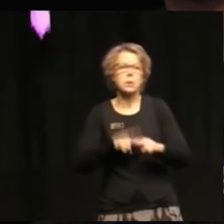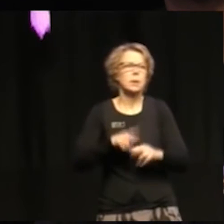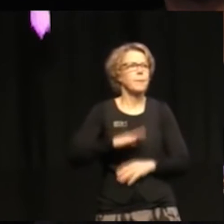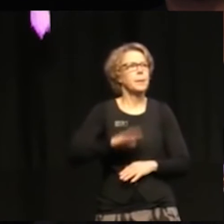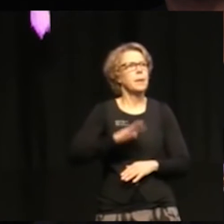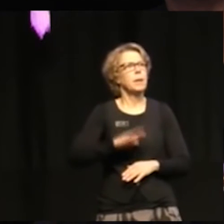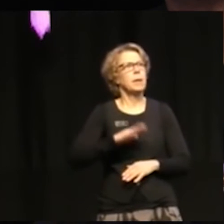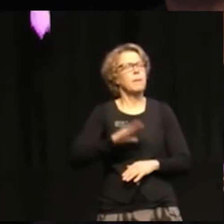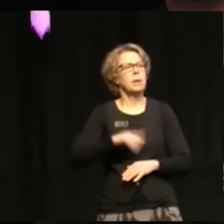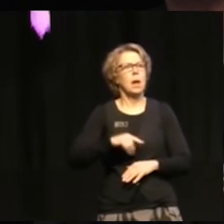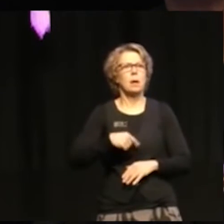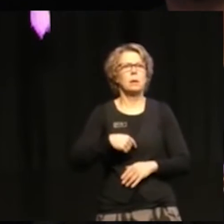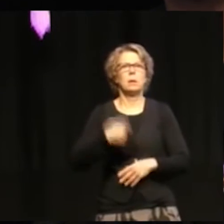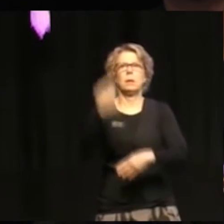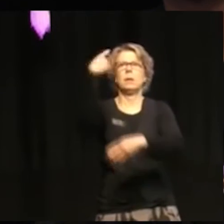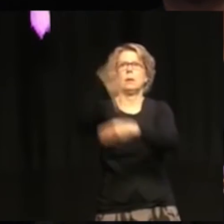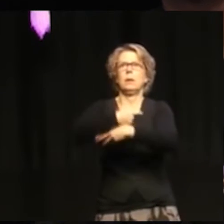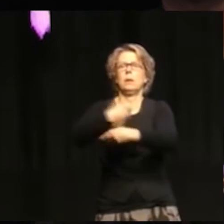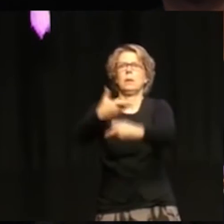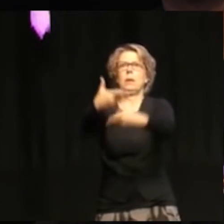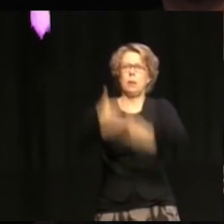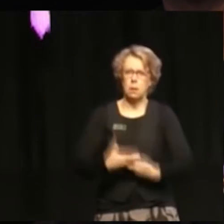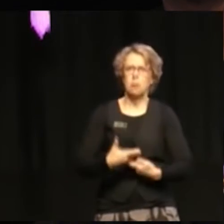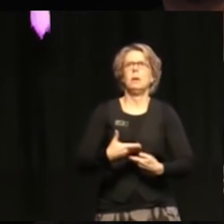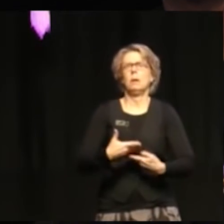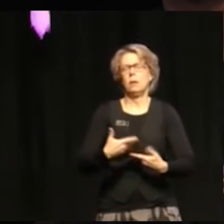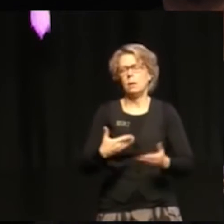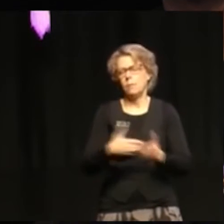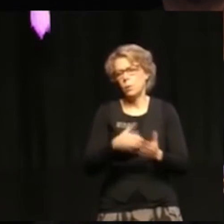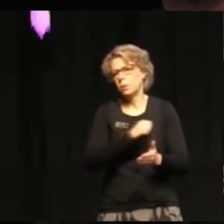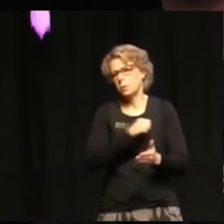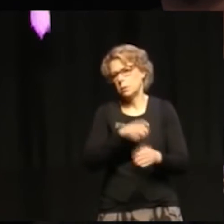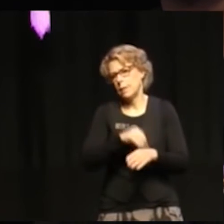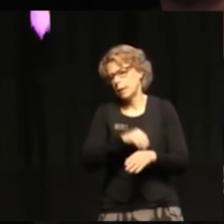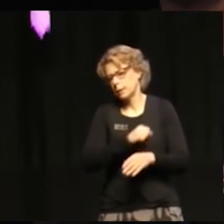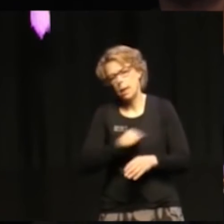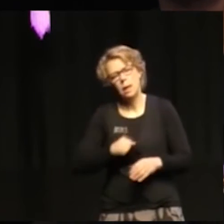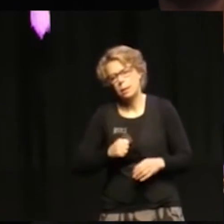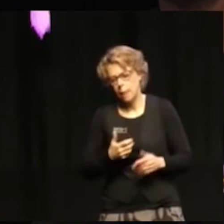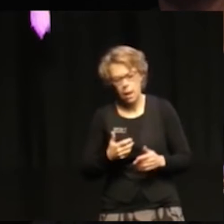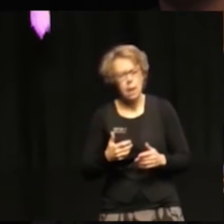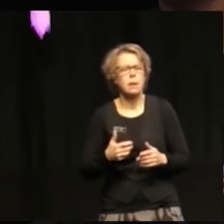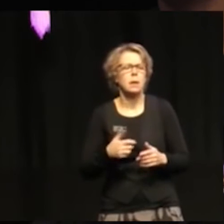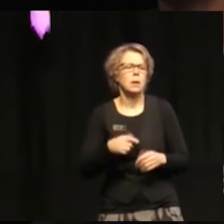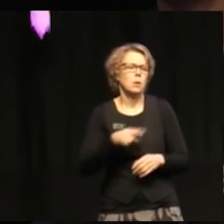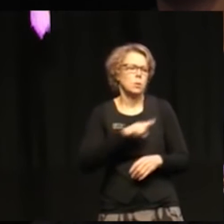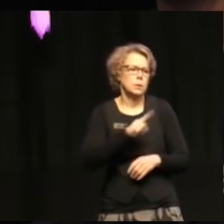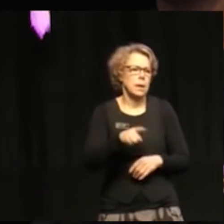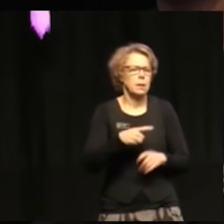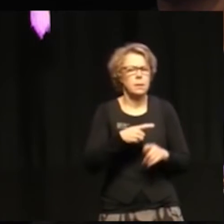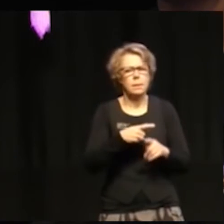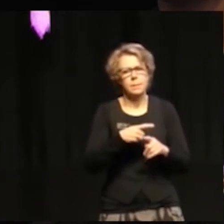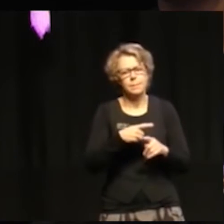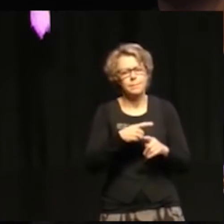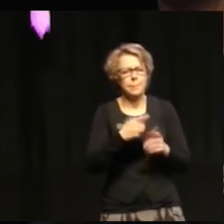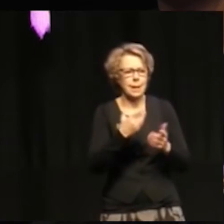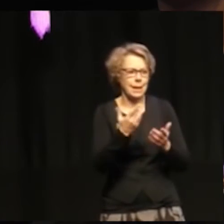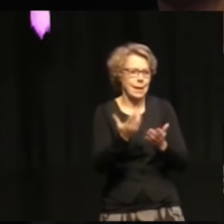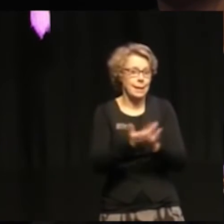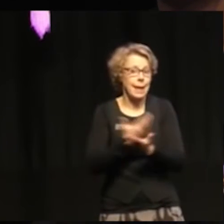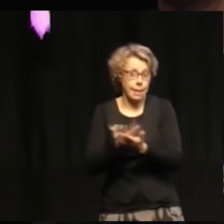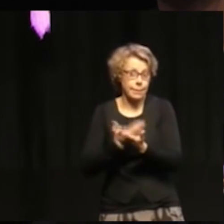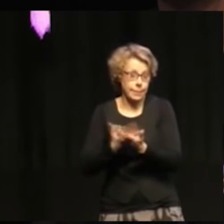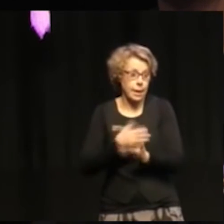väntar på någonting som kommer från Sveriges regering. Ända sen har ju länderna... Det var ju länderna som formellt